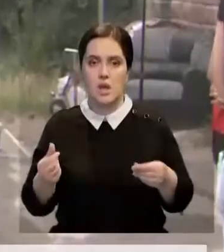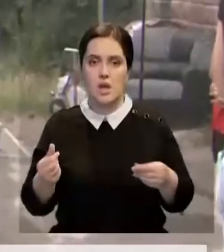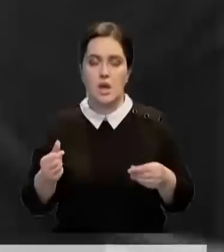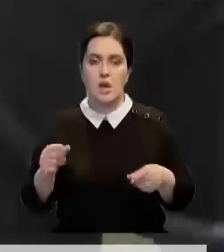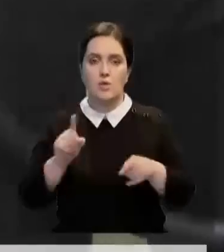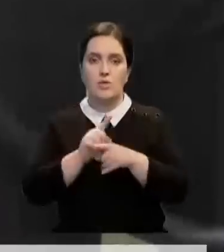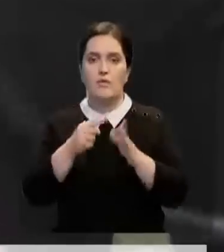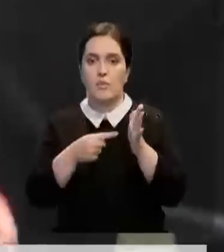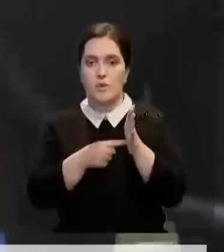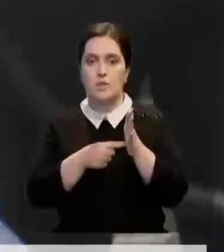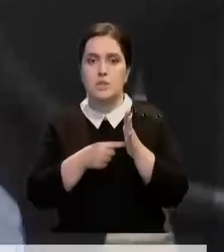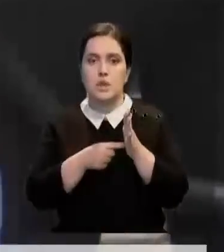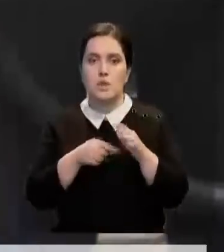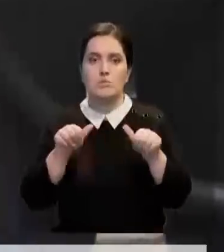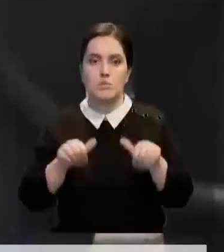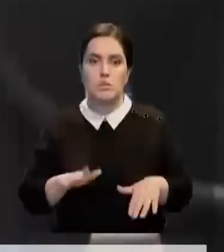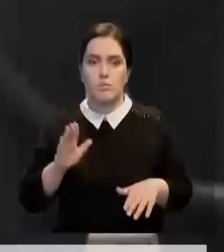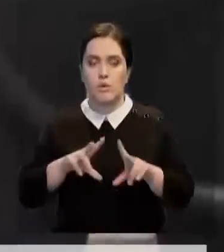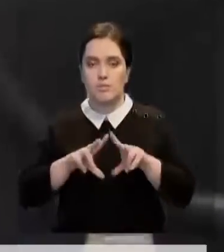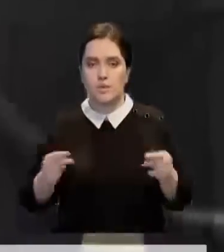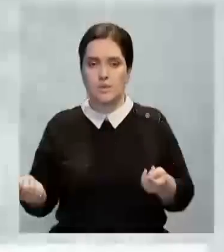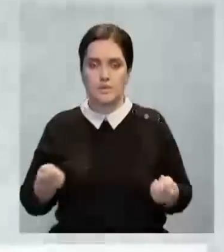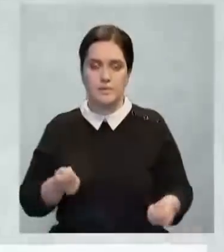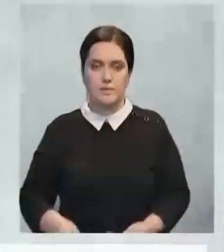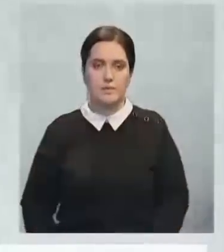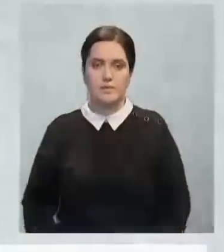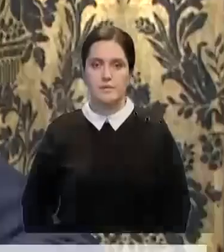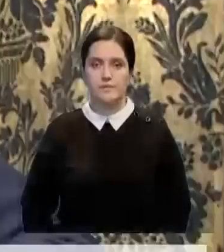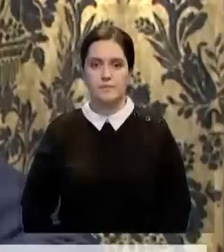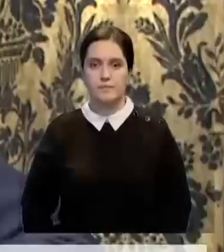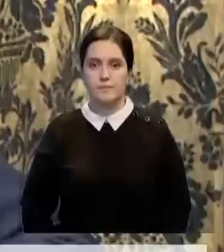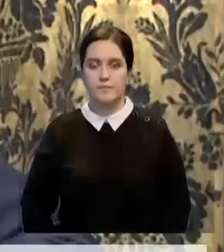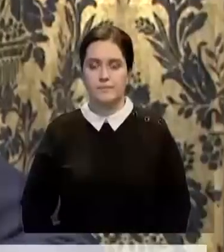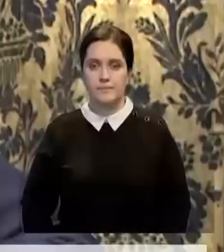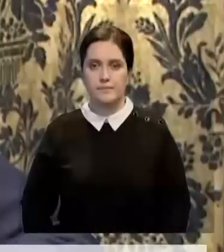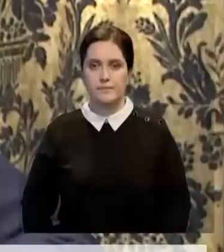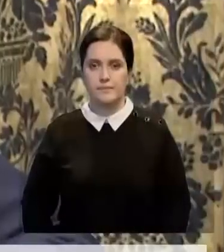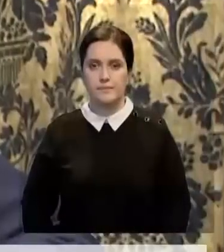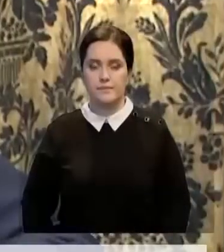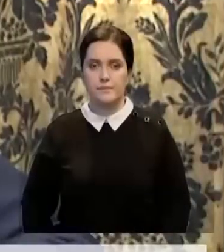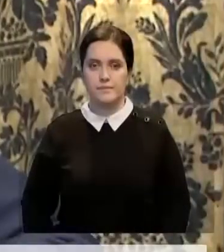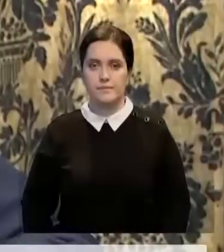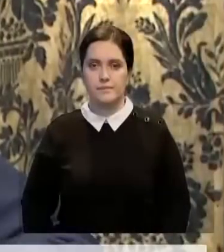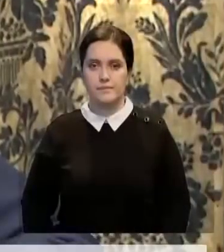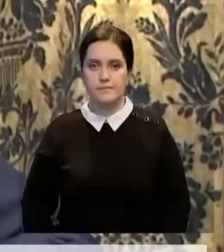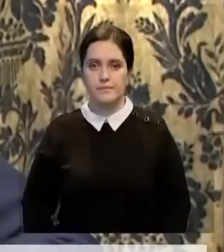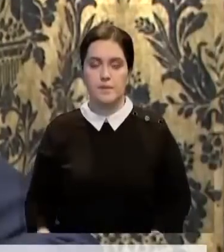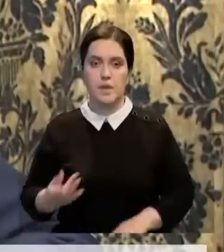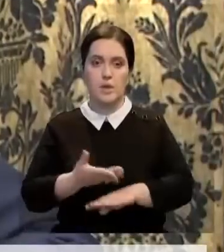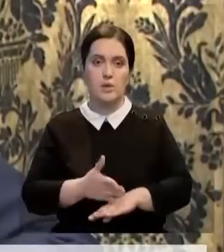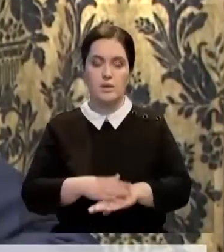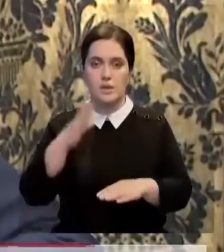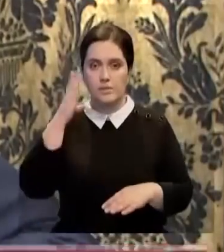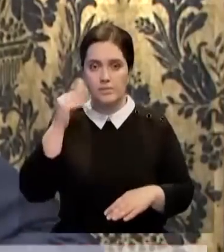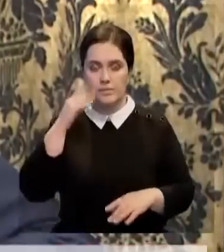водой. Этот наболевший вопрос решится в текущем году, обещали власти. На фоне сложного рельефа Алматы во время